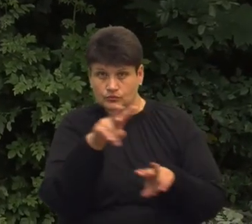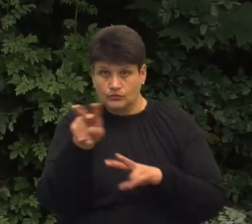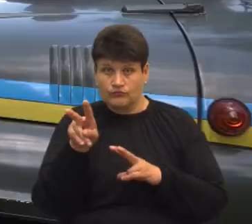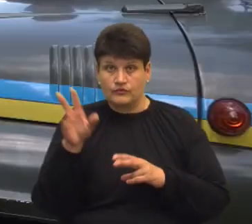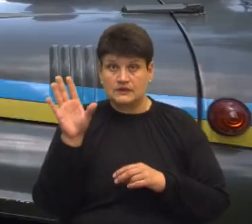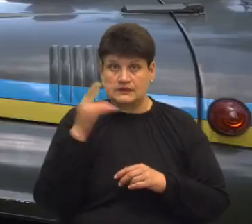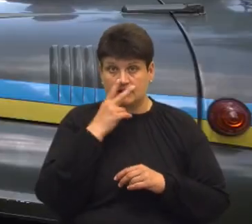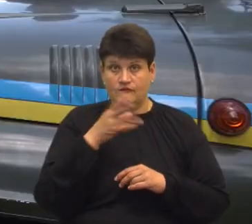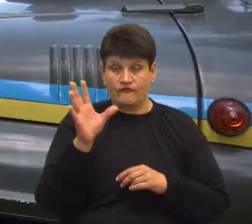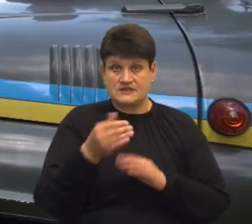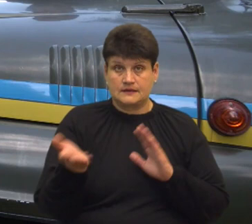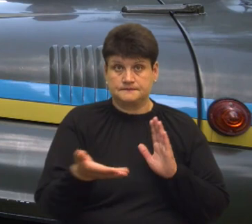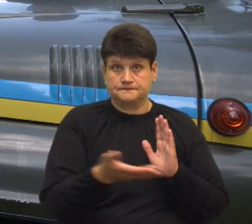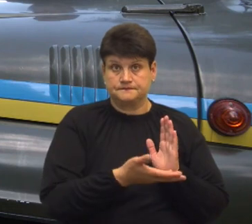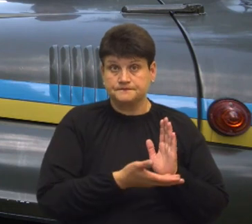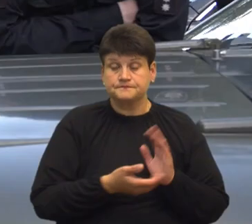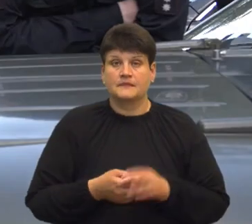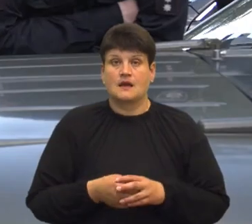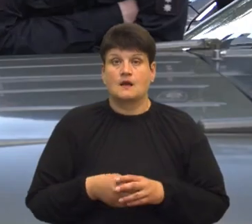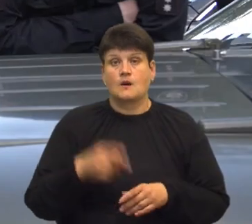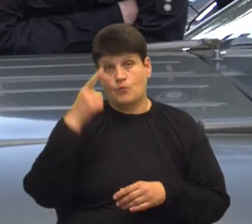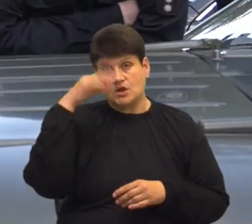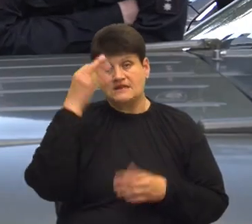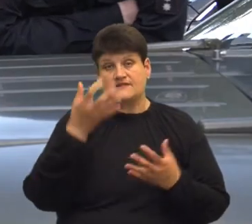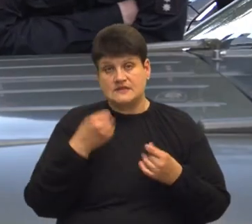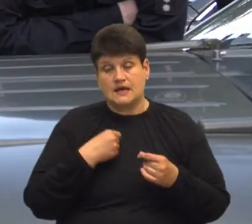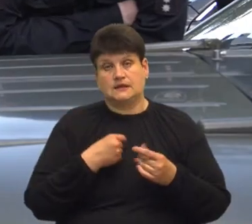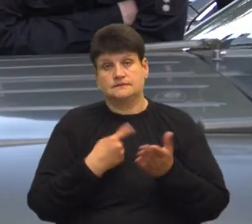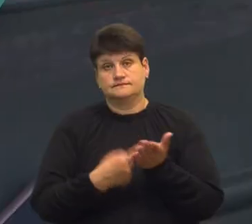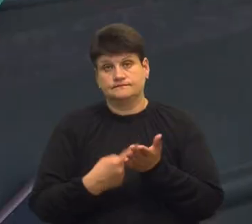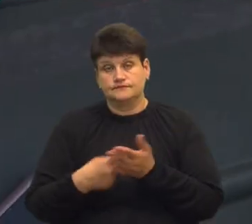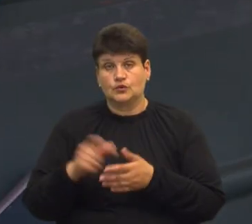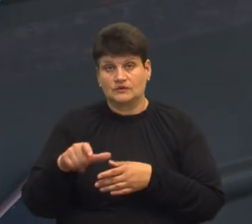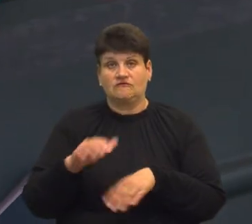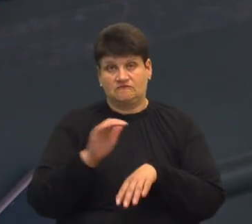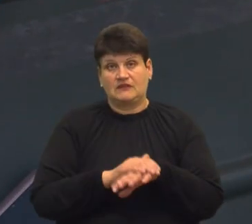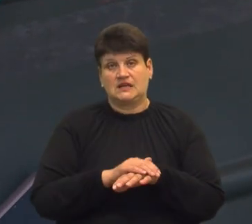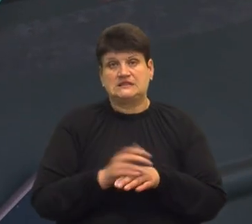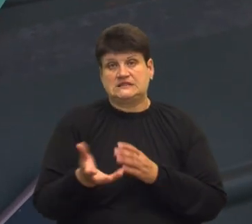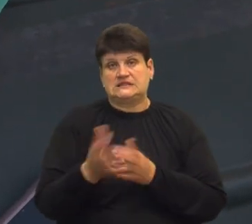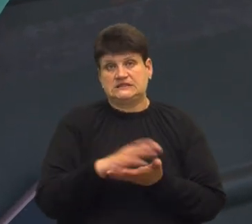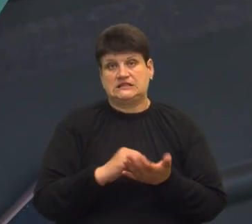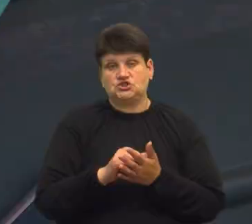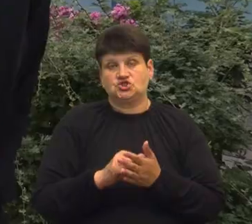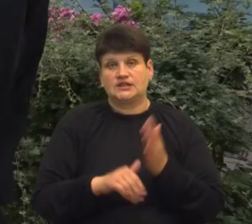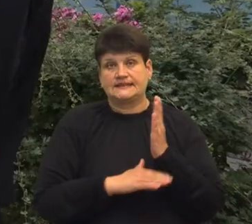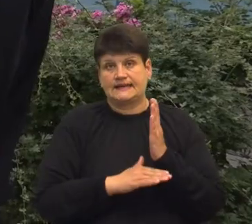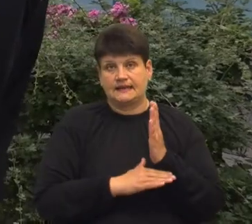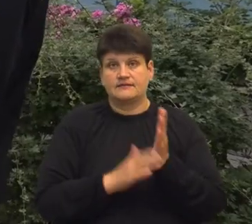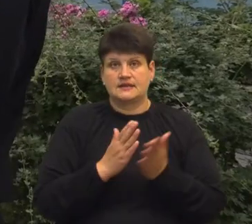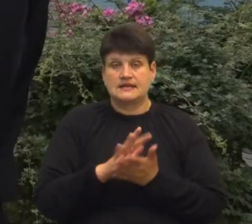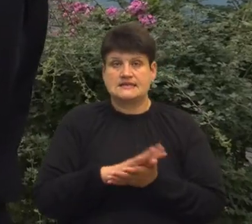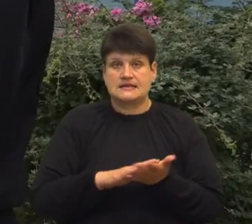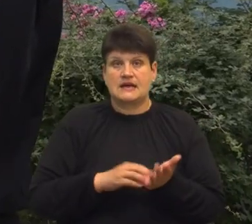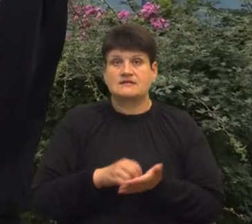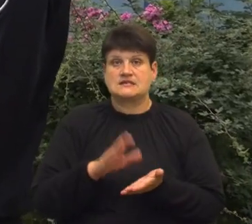зроблено. Поліцейські взяли свідчення у мешканців та зафіксували факт знищення дерев та кущів. Буде заява зареєстрована,